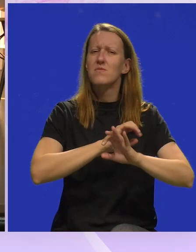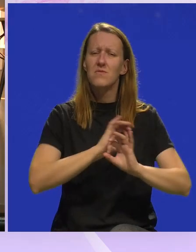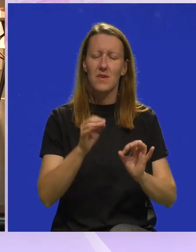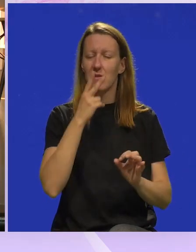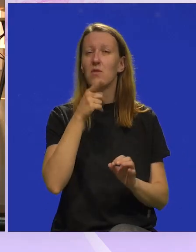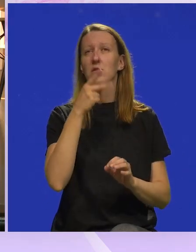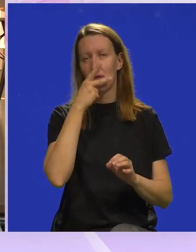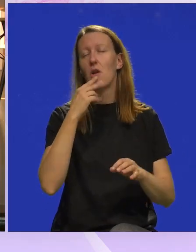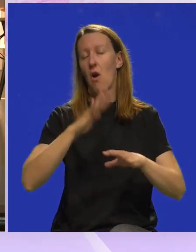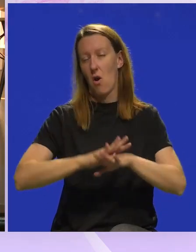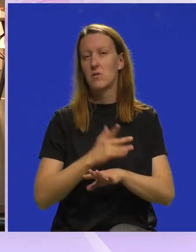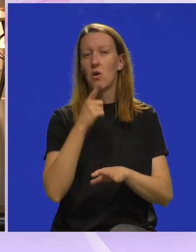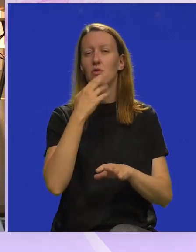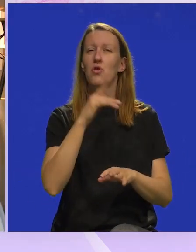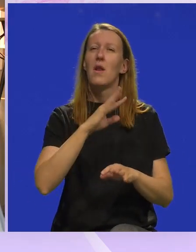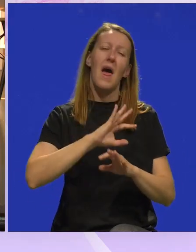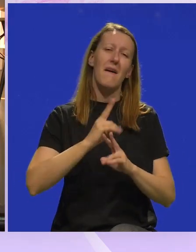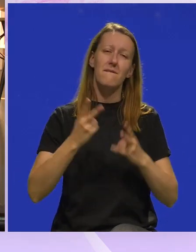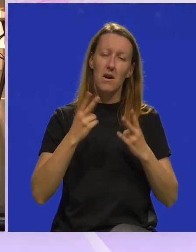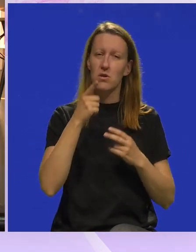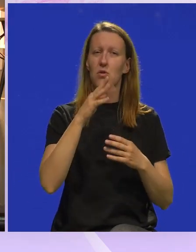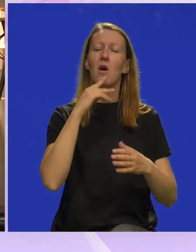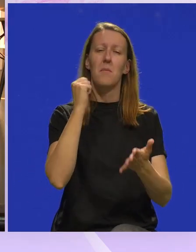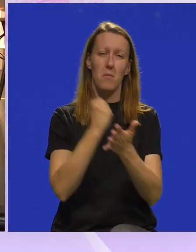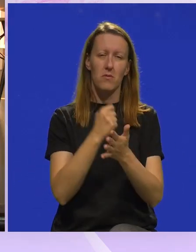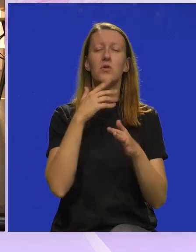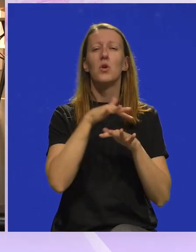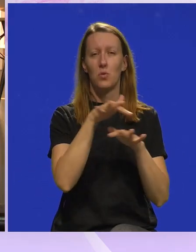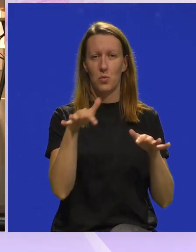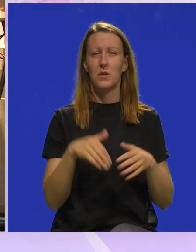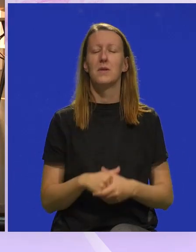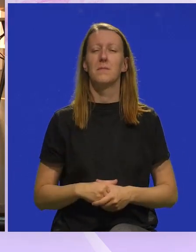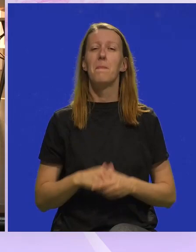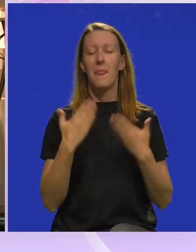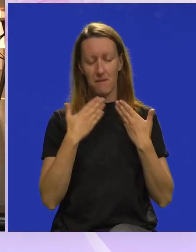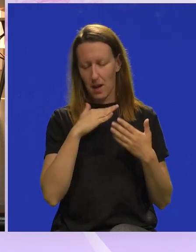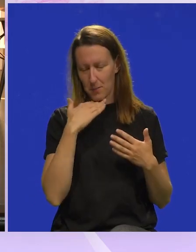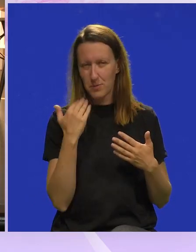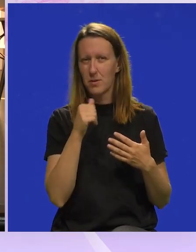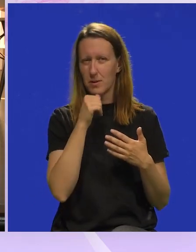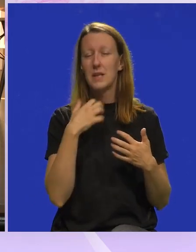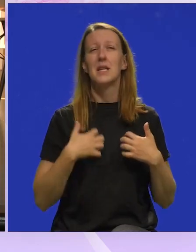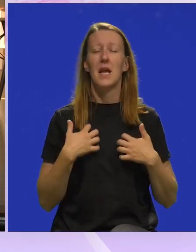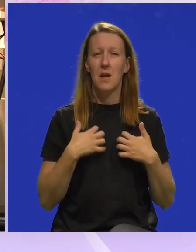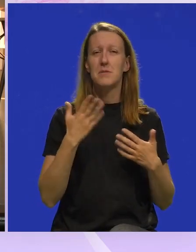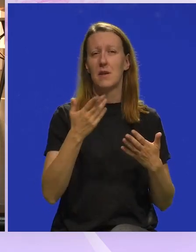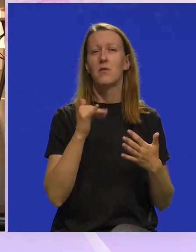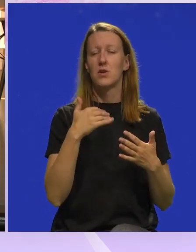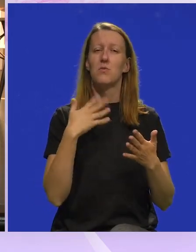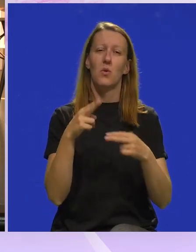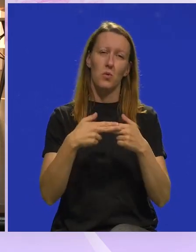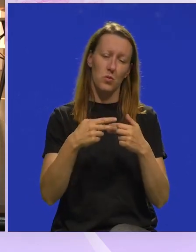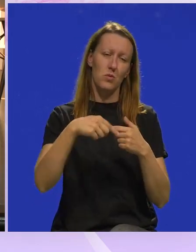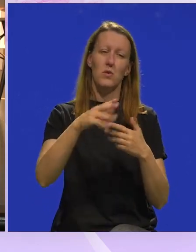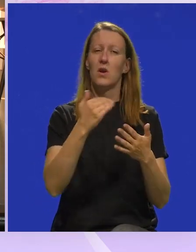To se vidjelo i osjetilo, a ono što je najbitnije, to vam je potvrdila i publika. Hvala puno i nadam se da ćemo